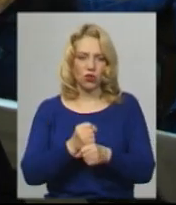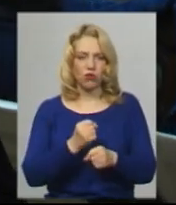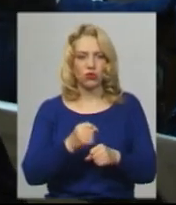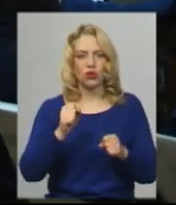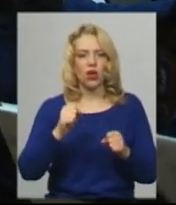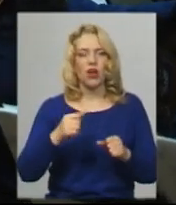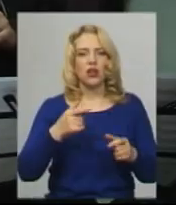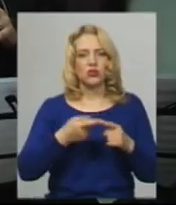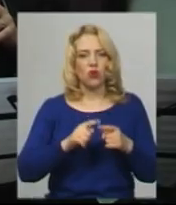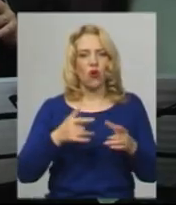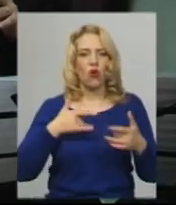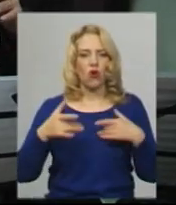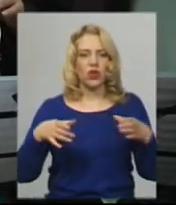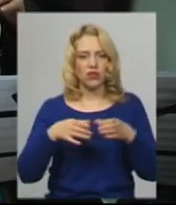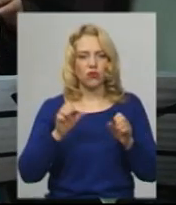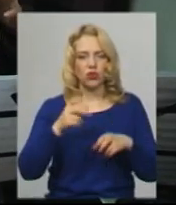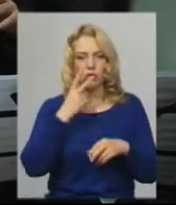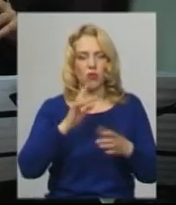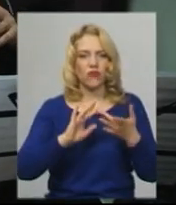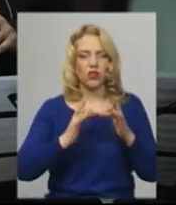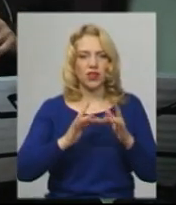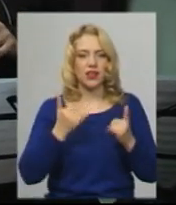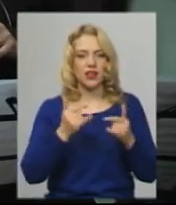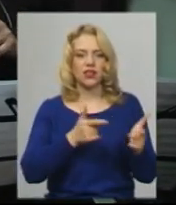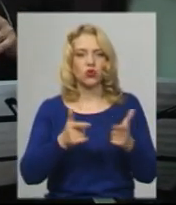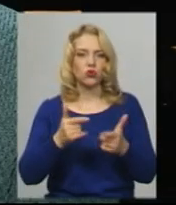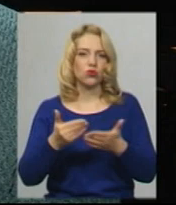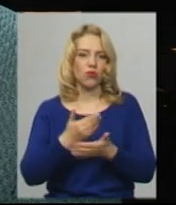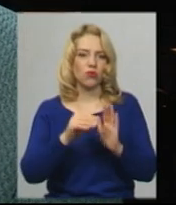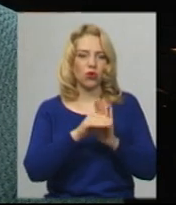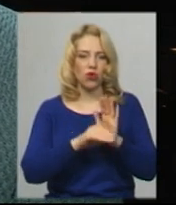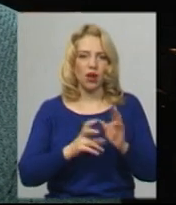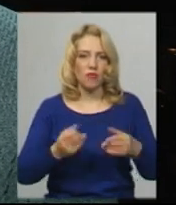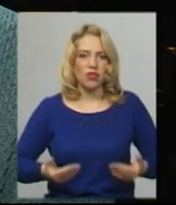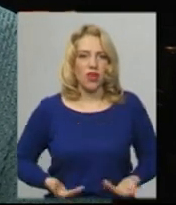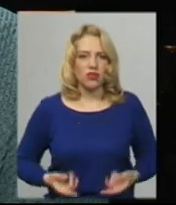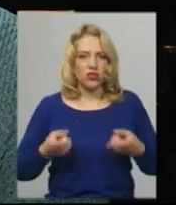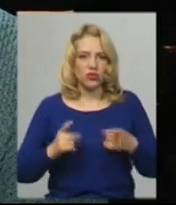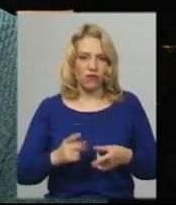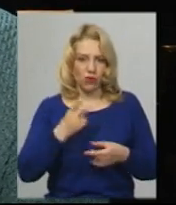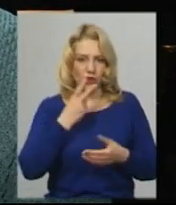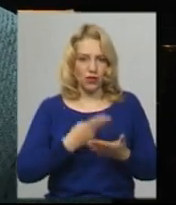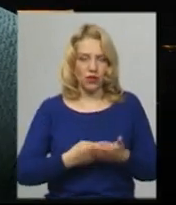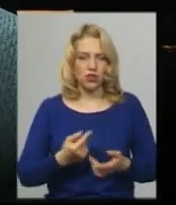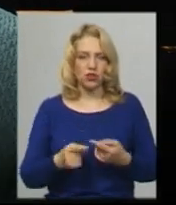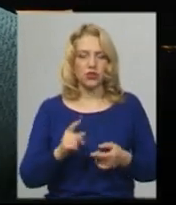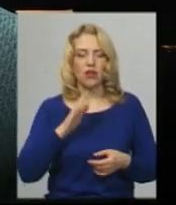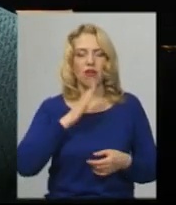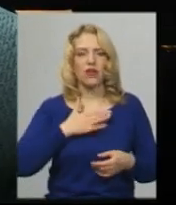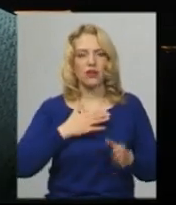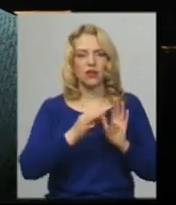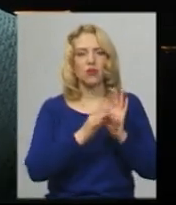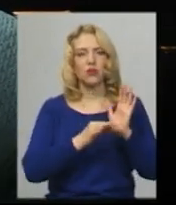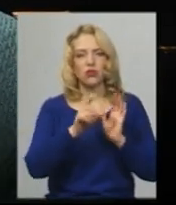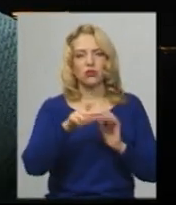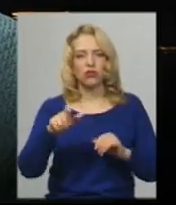переглянути онлайн у записі. Нині готують програму, яку покажуть глядачам наживо. «Ми активно, якщо наші поціновичі можуть